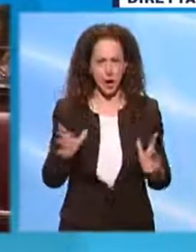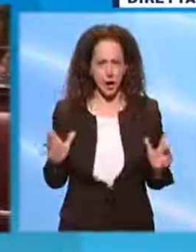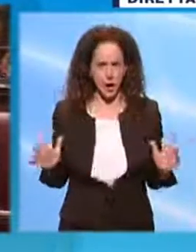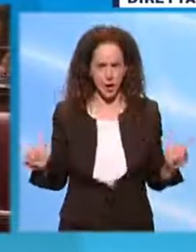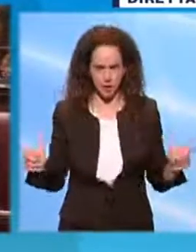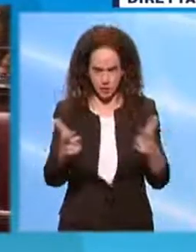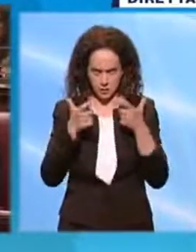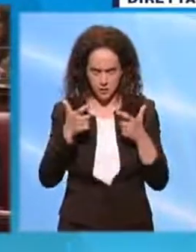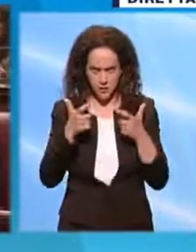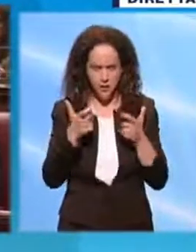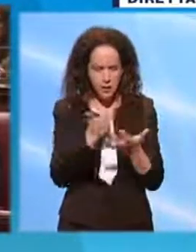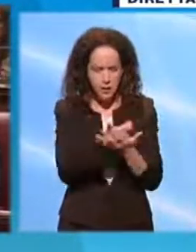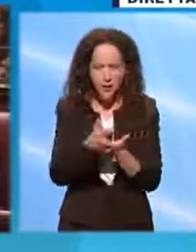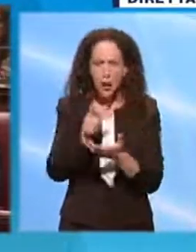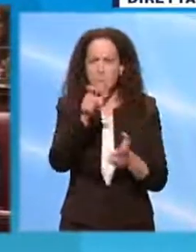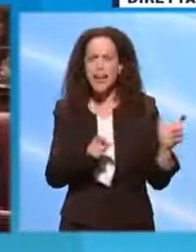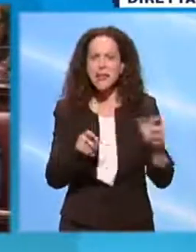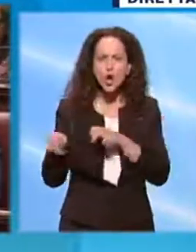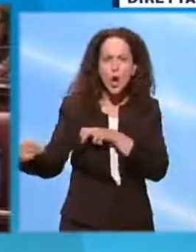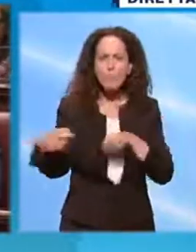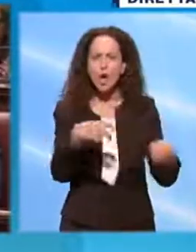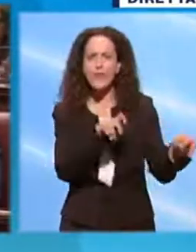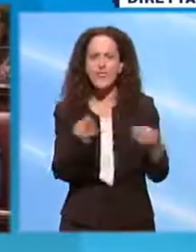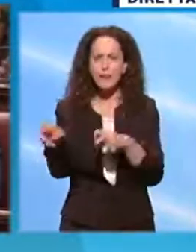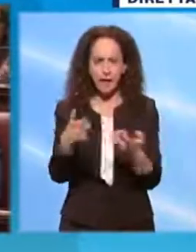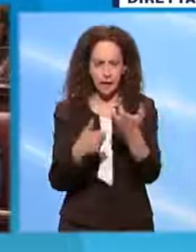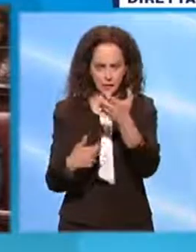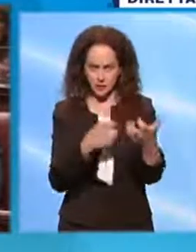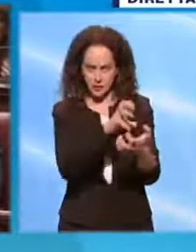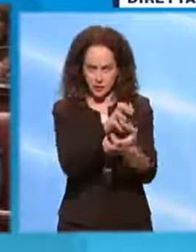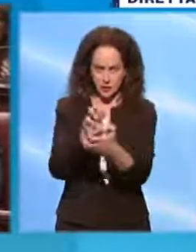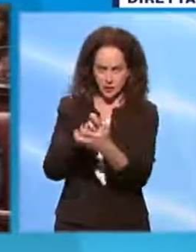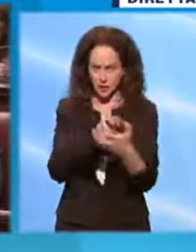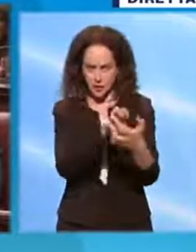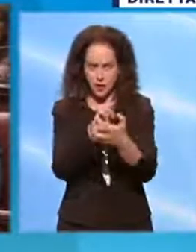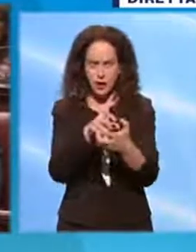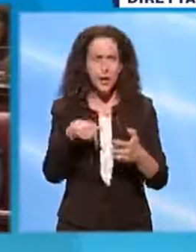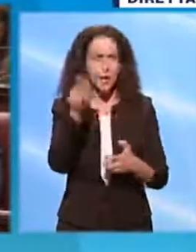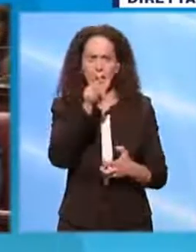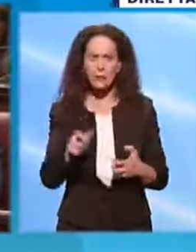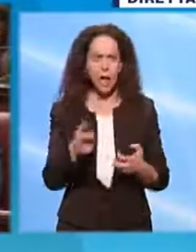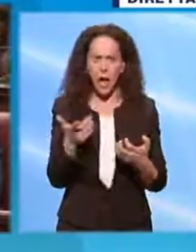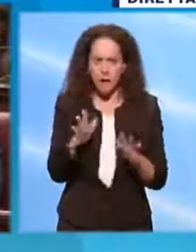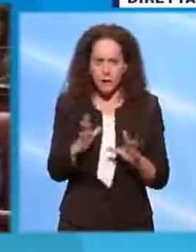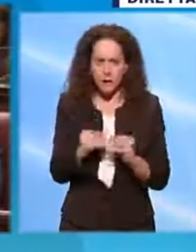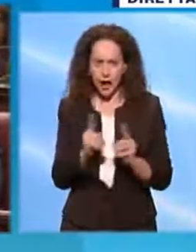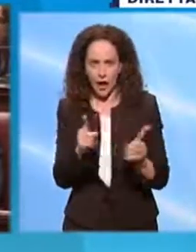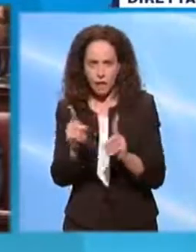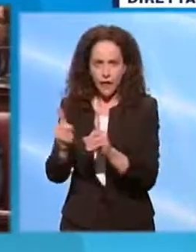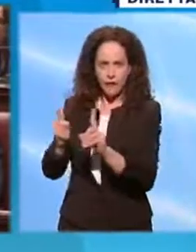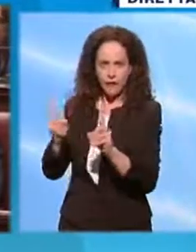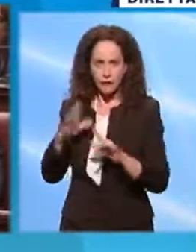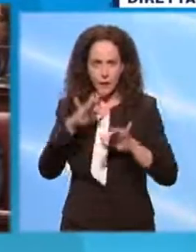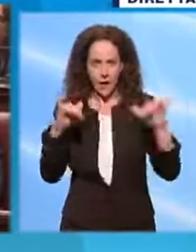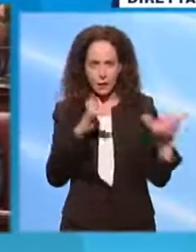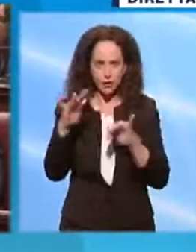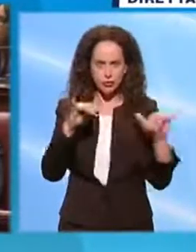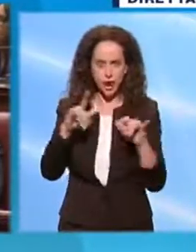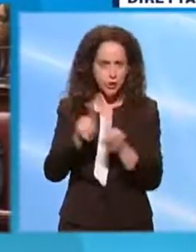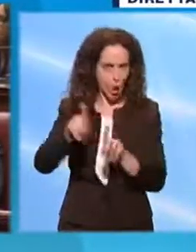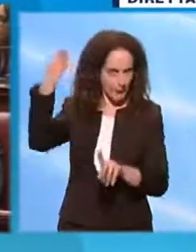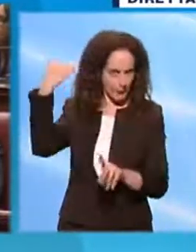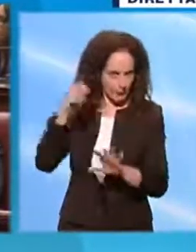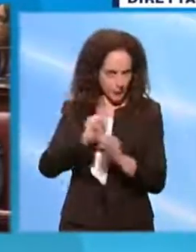tracciando la vita ai movimenti delle persone. In Italia non si può fare più niente perché c'è l'emergenza e nulla sarà come prima, però la